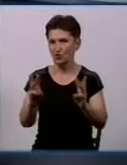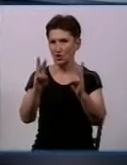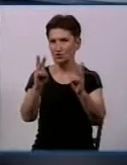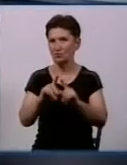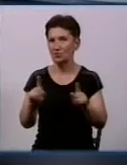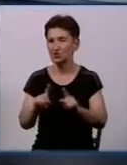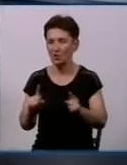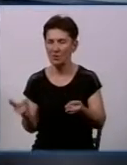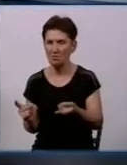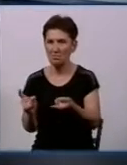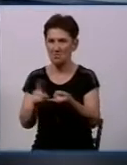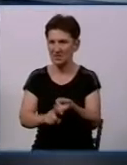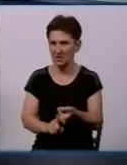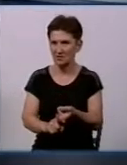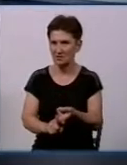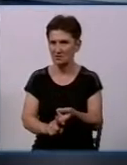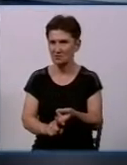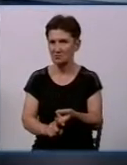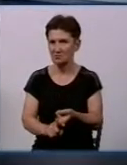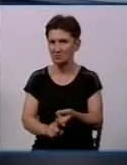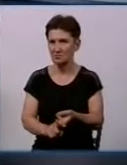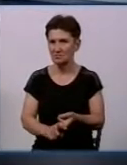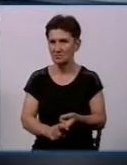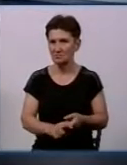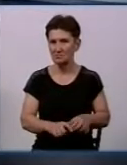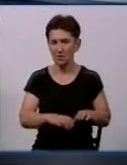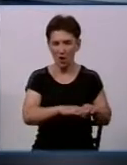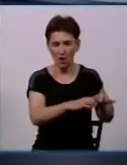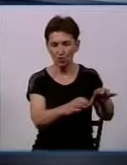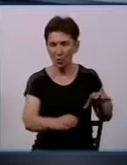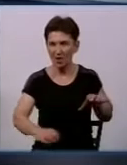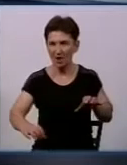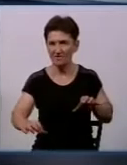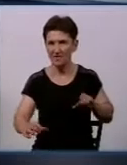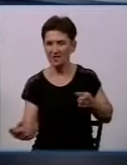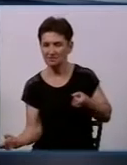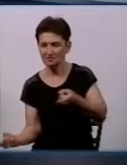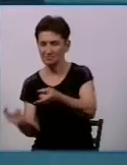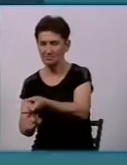під'єднати рукави до пожежного гідранту, а потім по говоробу на що це впливає.